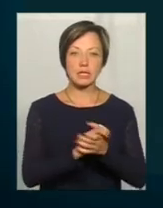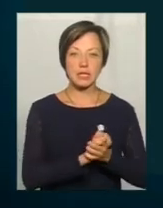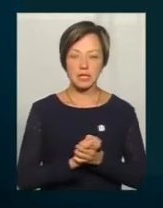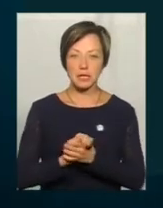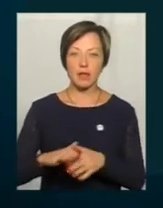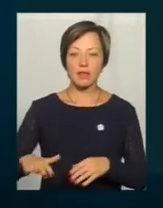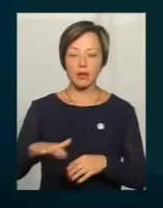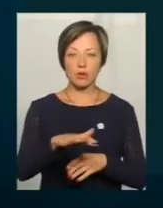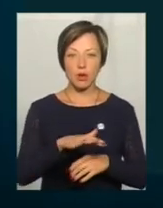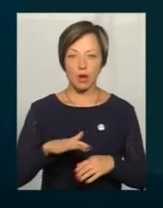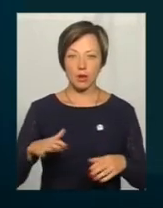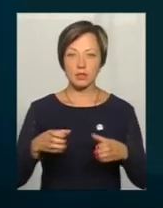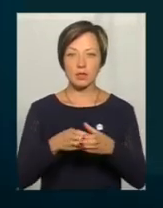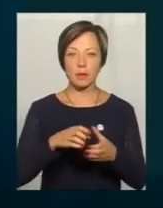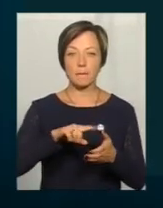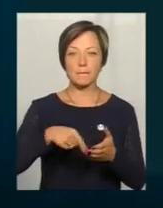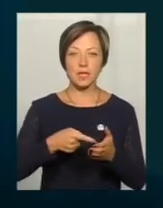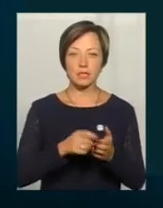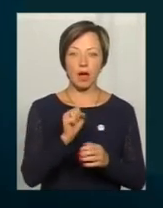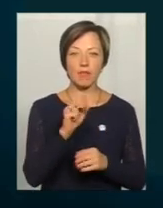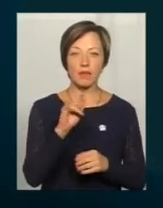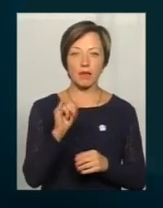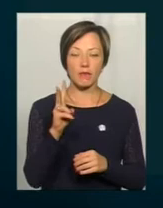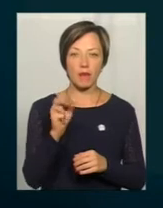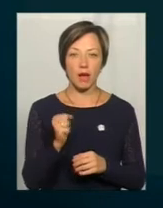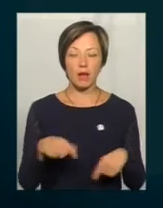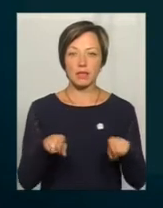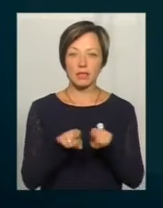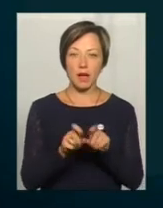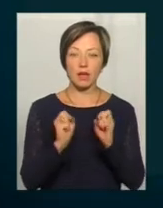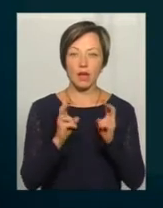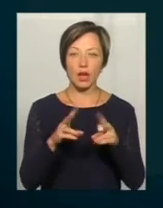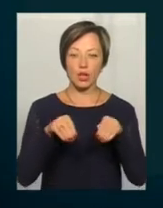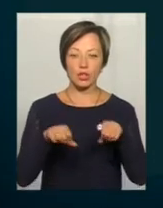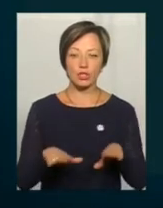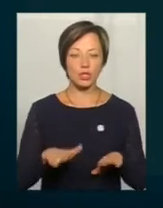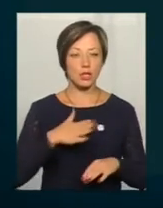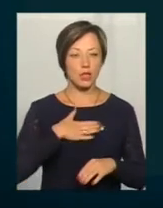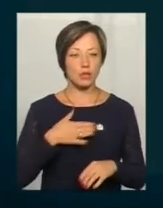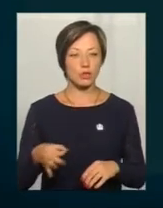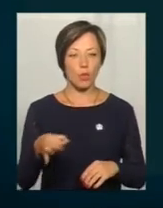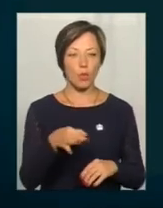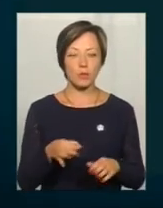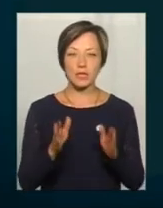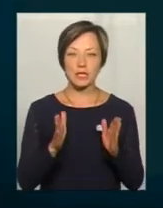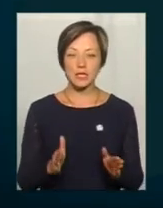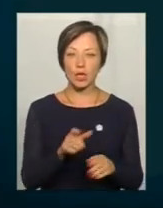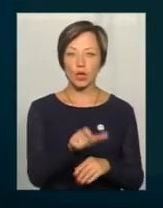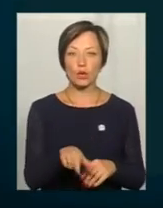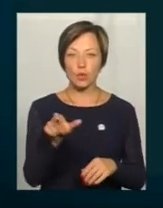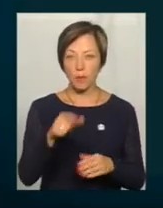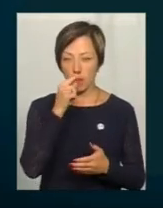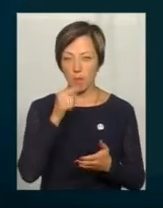територіальність міста Авдіївка. Так, як вроді рішили нас в область, що тільки ці люди